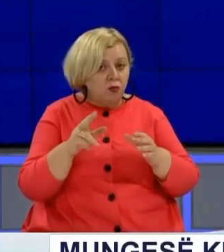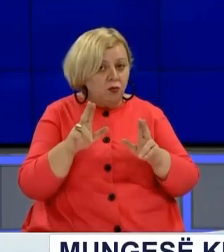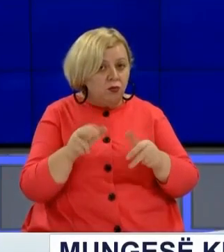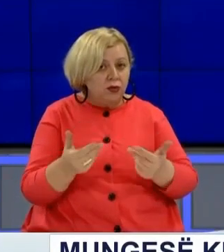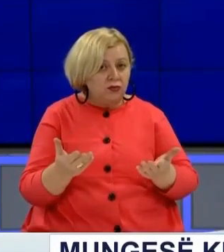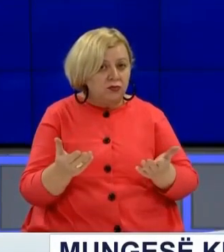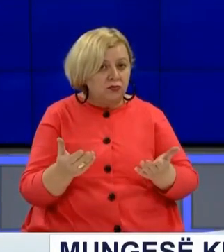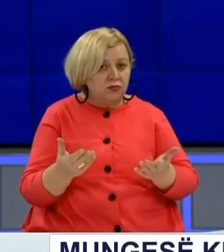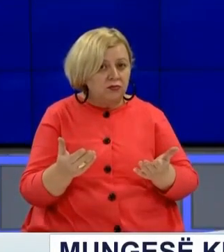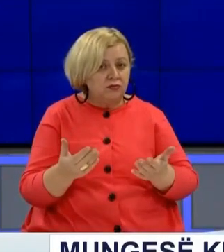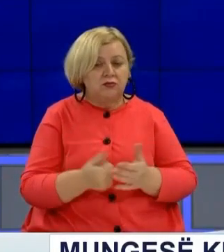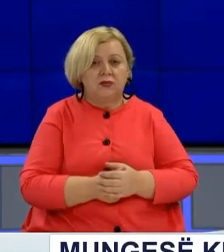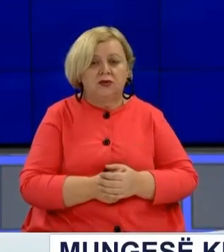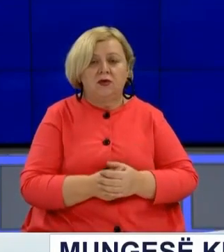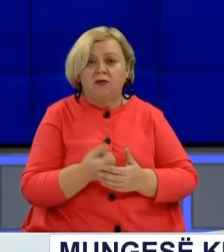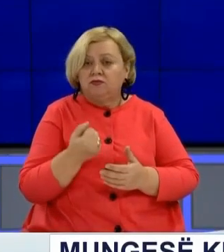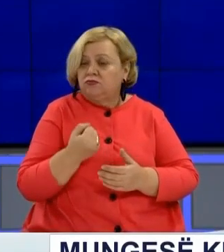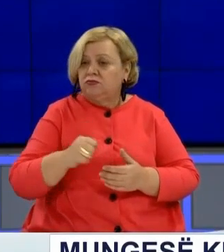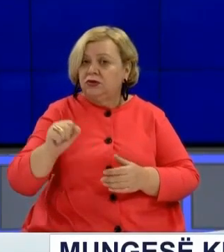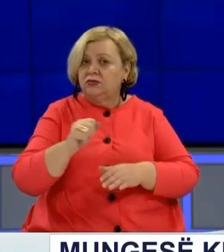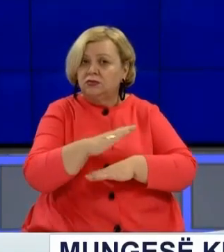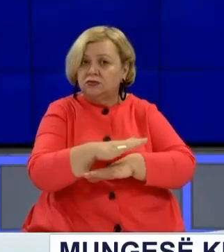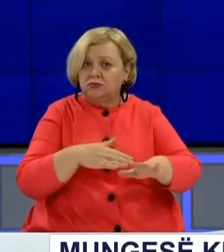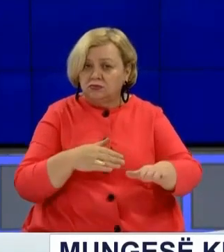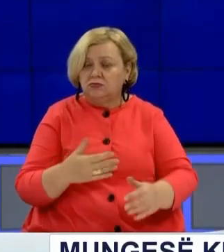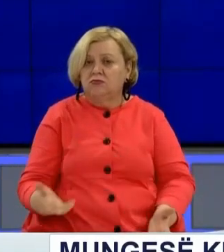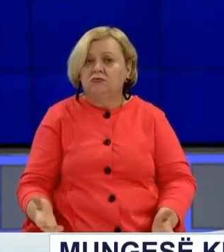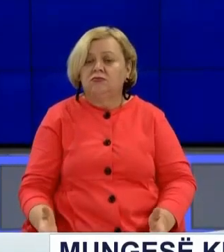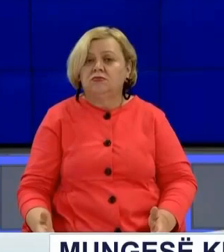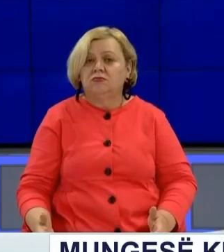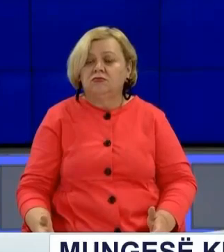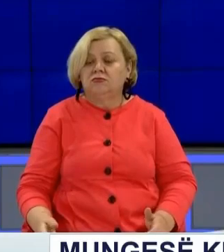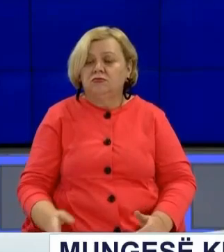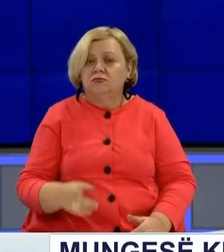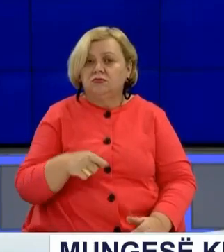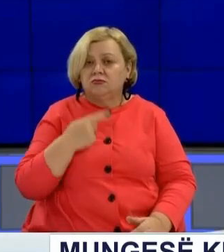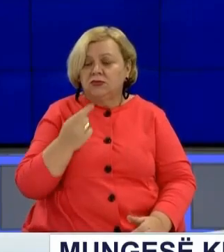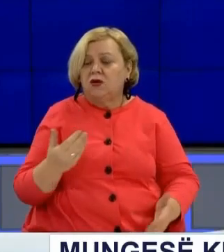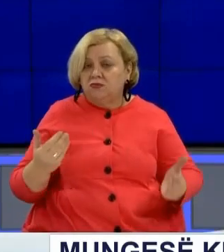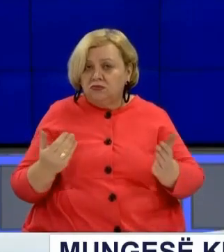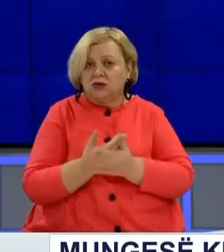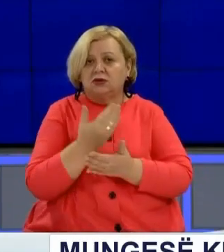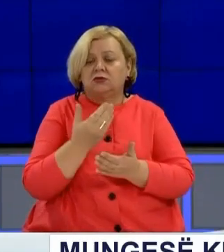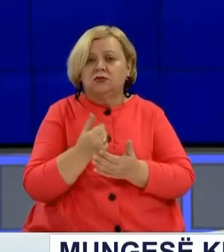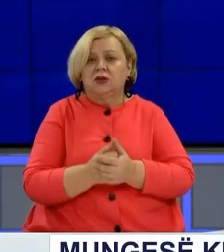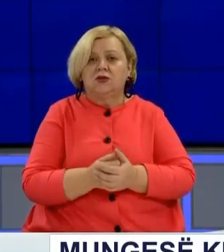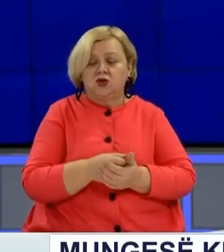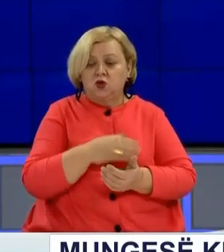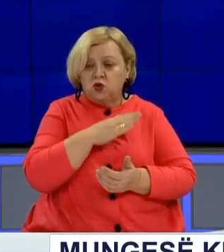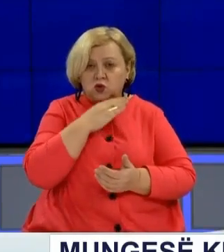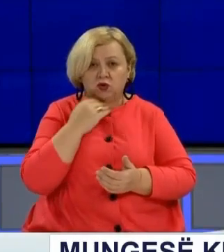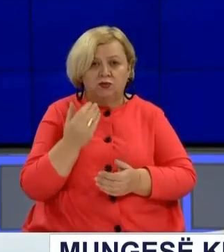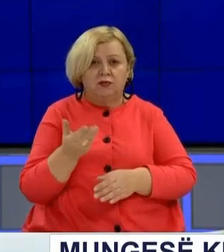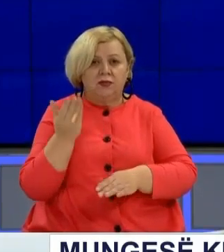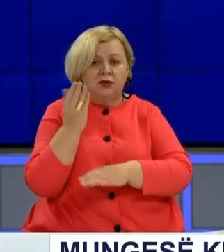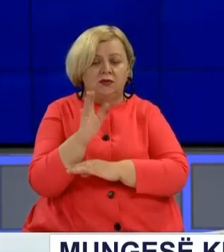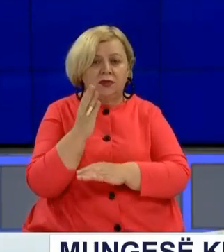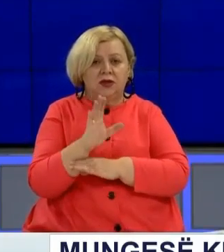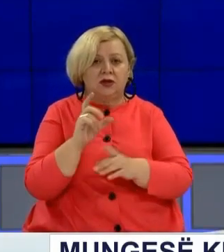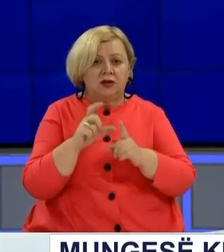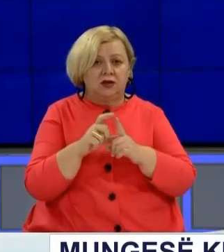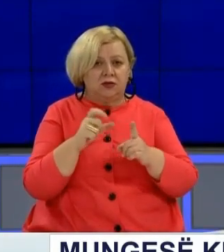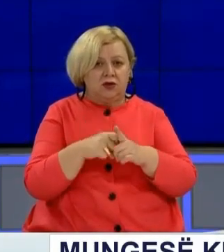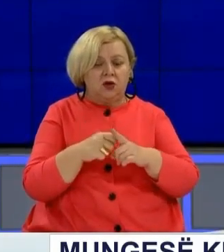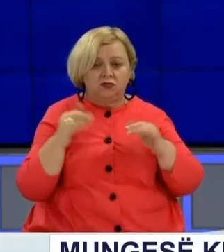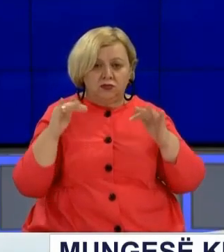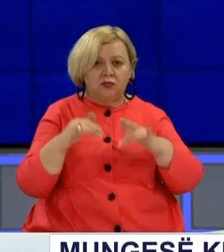të më smerte pjesë në seancë në numër të madhë. A unë thash dhe po e përserisë që pjesat dërmu se gjithë deputetve list në demokratikët Kosovës